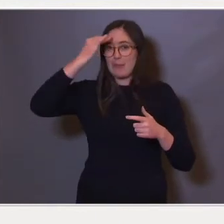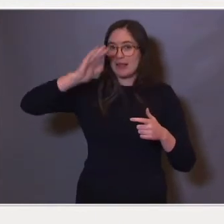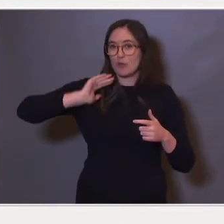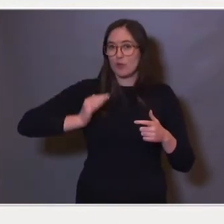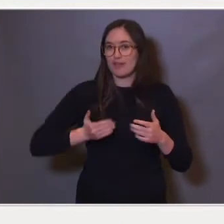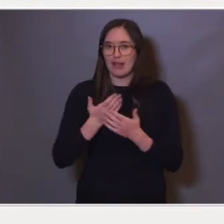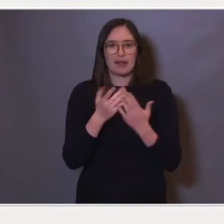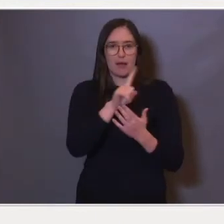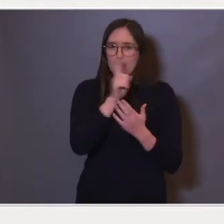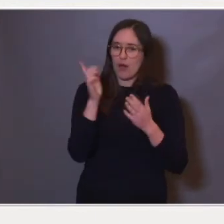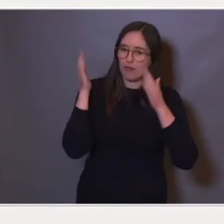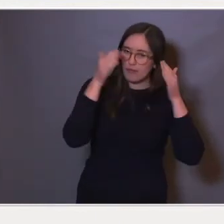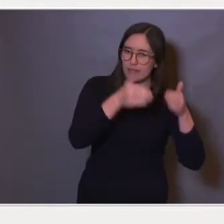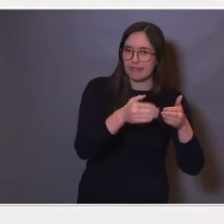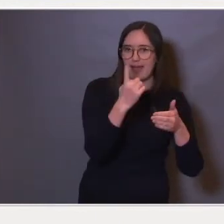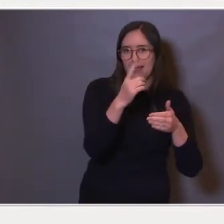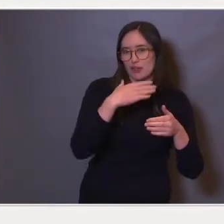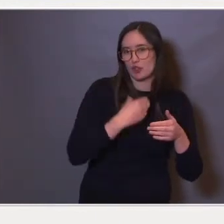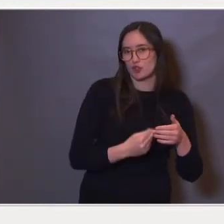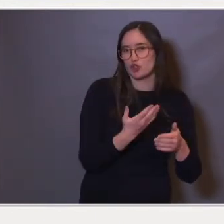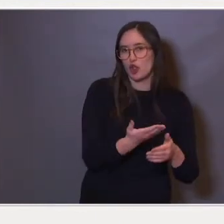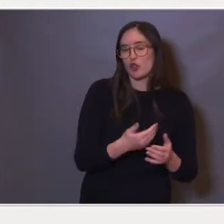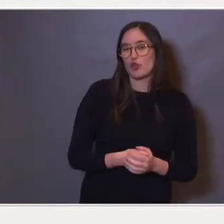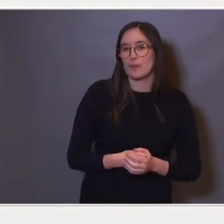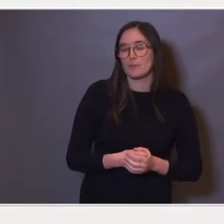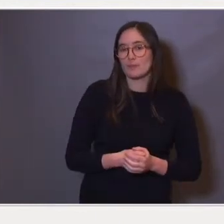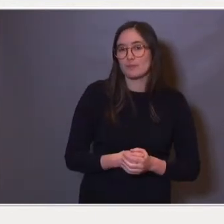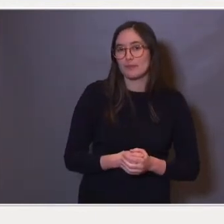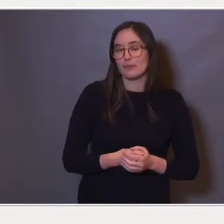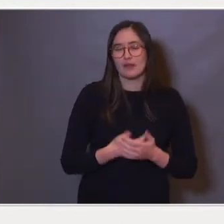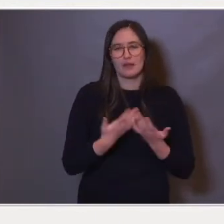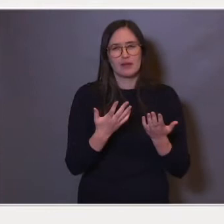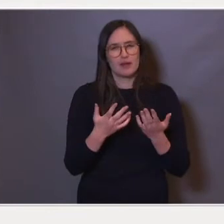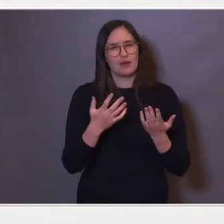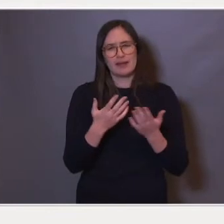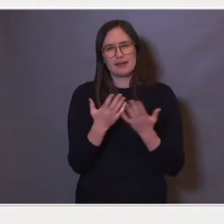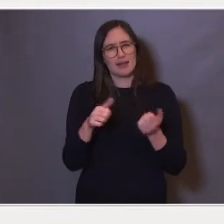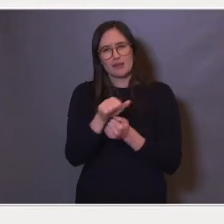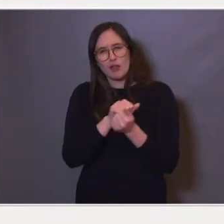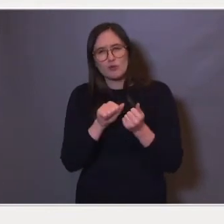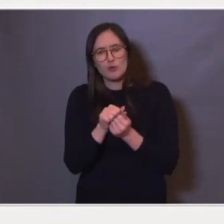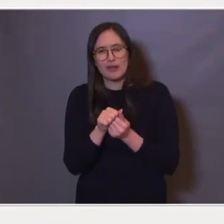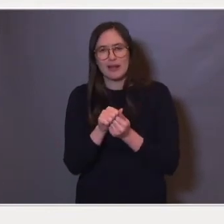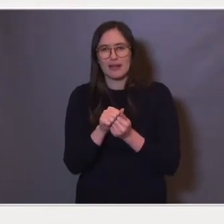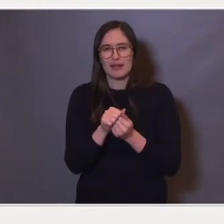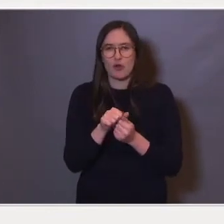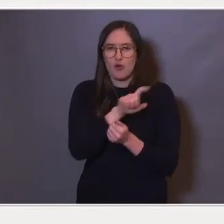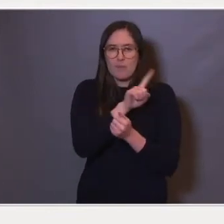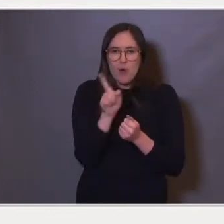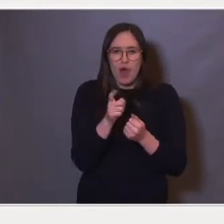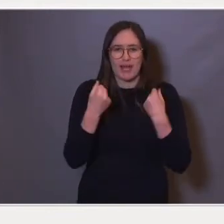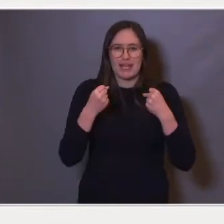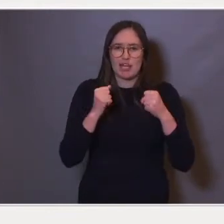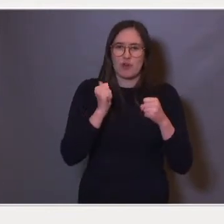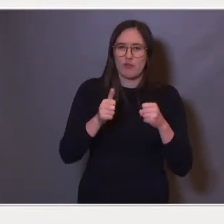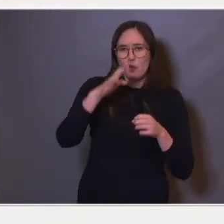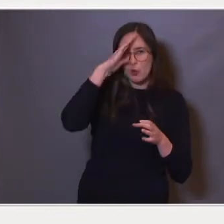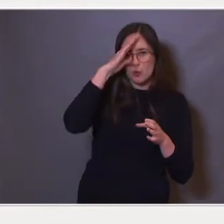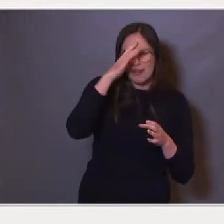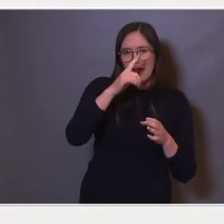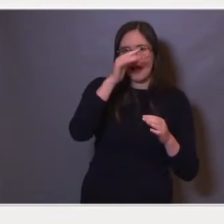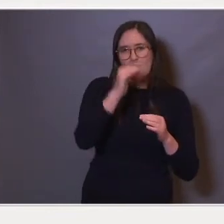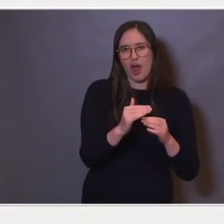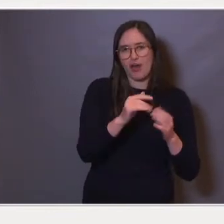rettet bare mot ett kjønn. Fordi det er helt unaturlig å sette inn tiltak bare for gutter som har lave